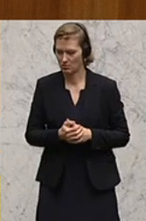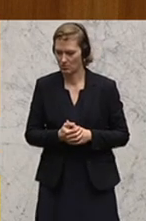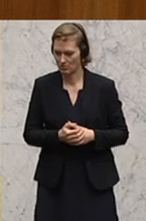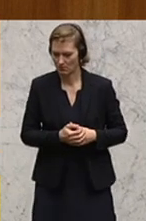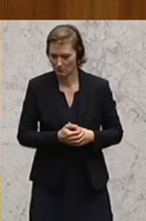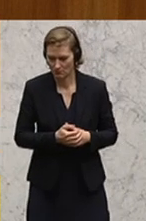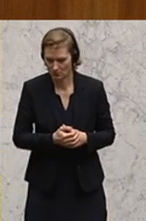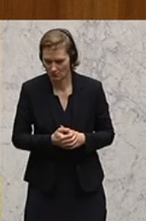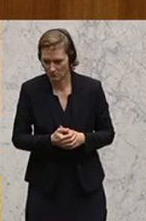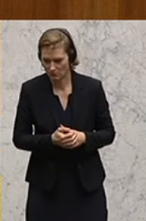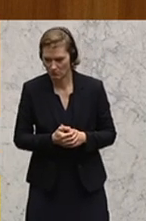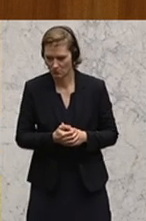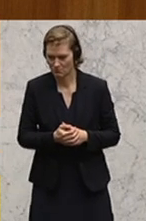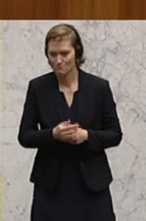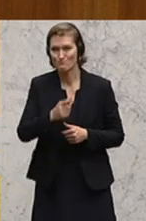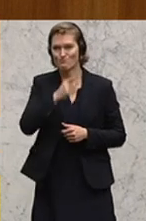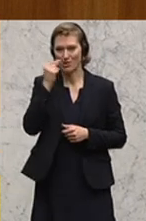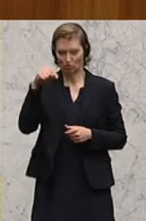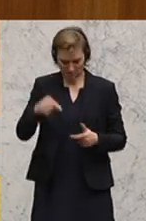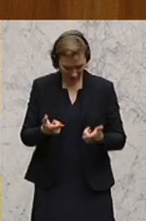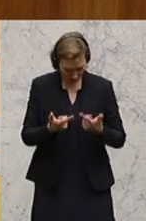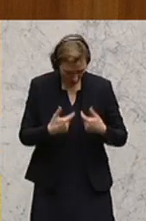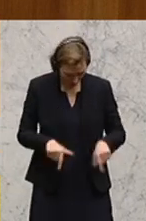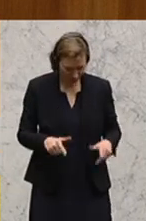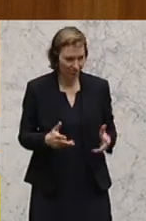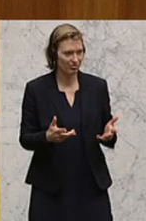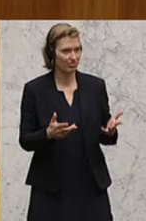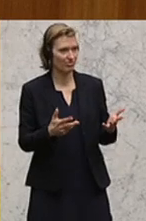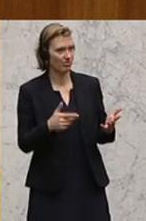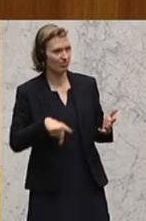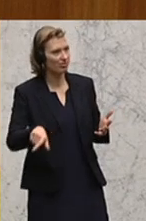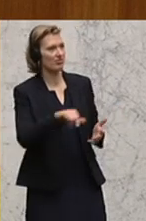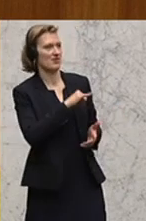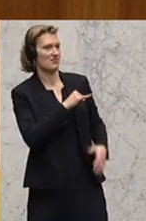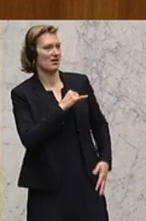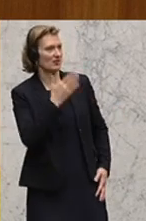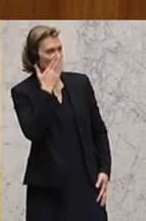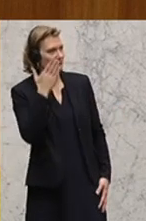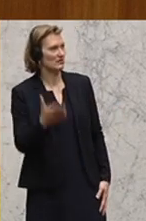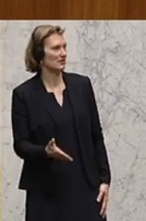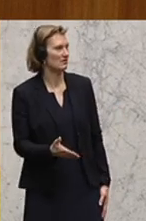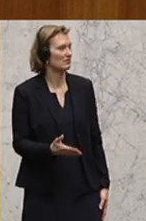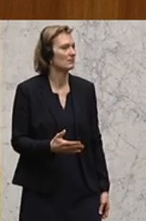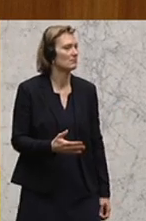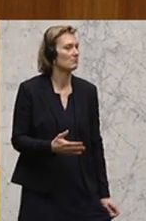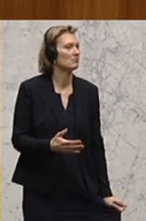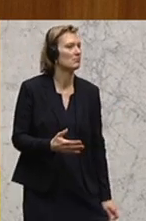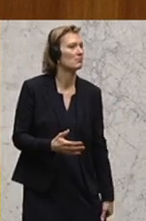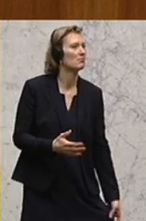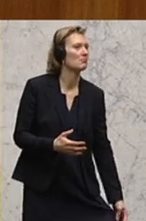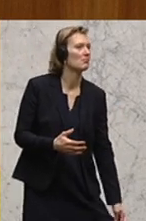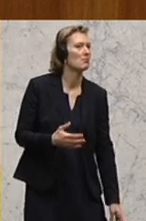Landwirtschaft funktioniert. Und das sind sehr viel mehr, sehr viel mehr, als man so beim ersten Anblick glauben würde.